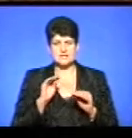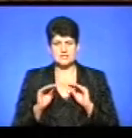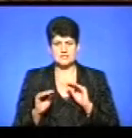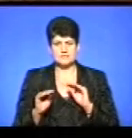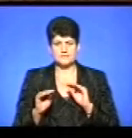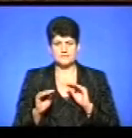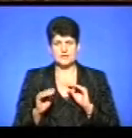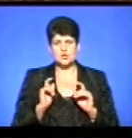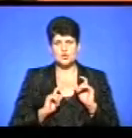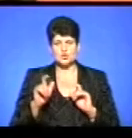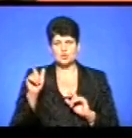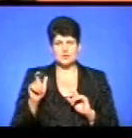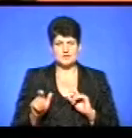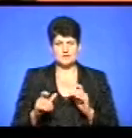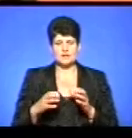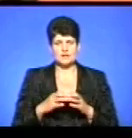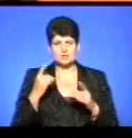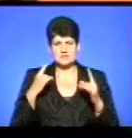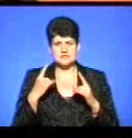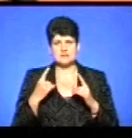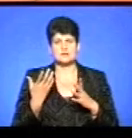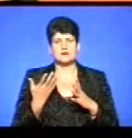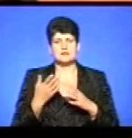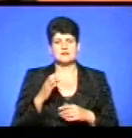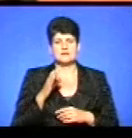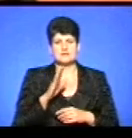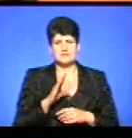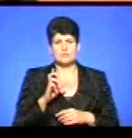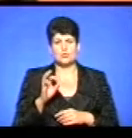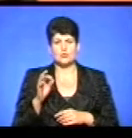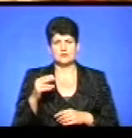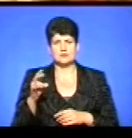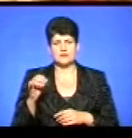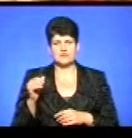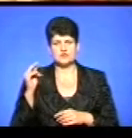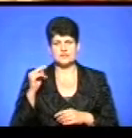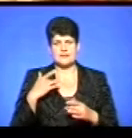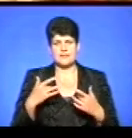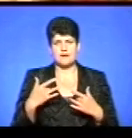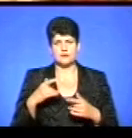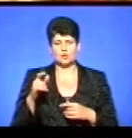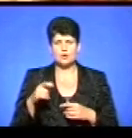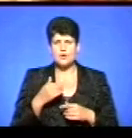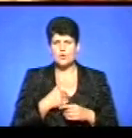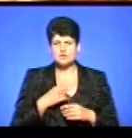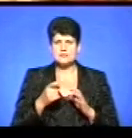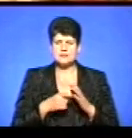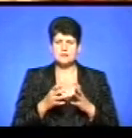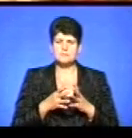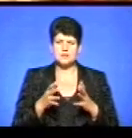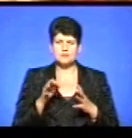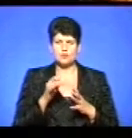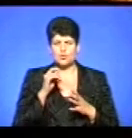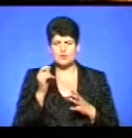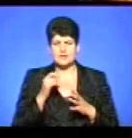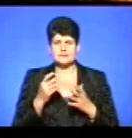Студент факультету мистецтв. Одного з вищів Тернополя Василь Боднар навчає ціна актора. Хлопець каже, хоче дізнатися більше про український